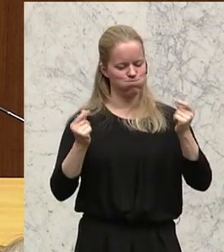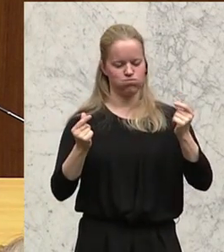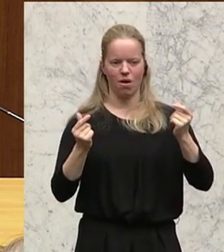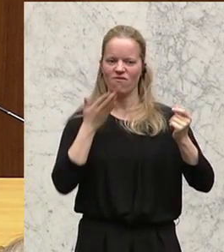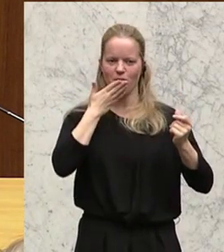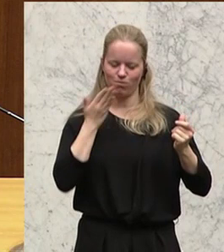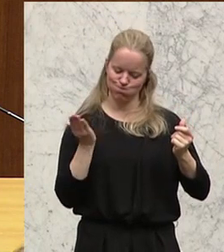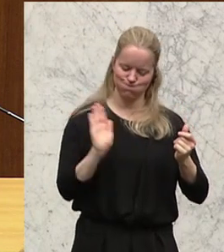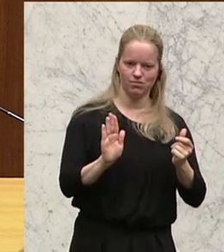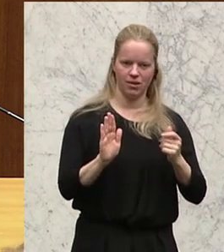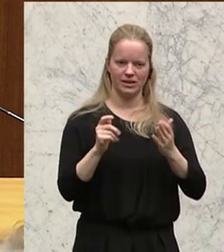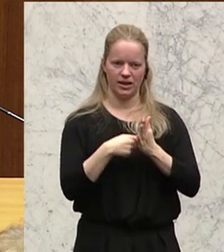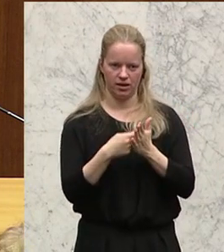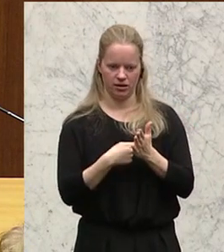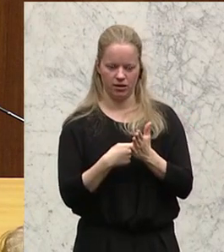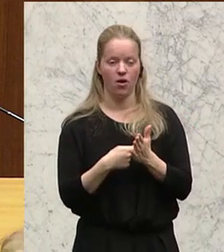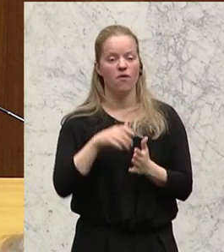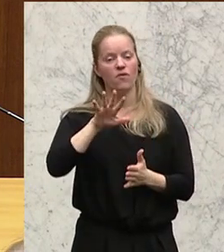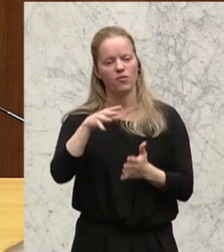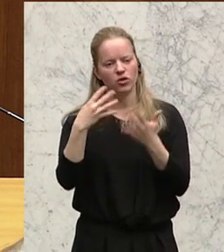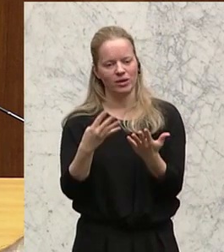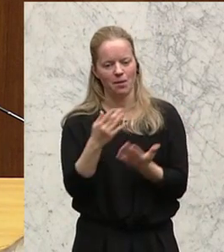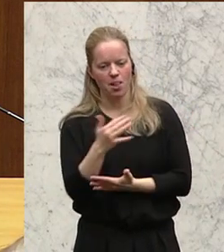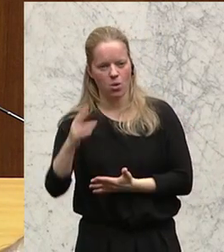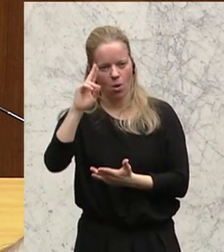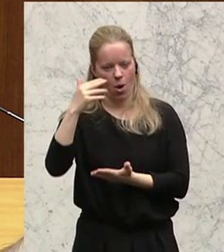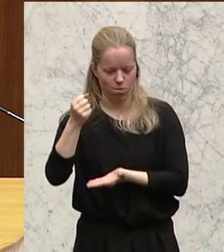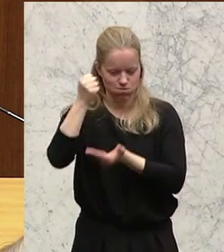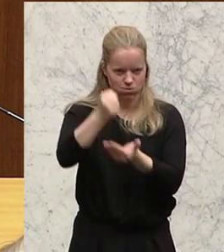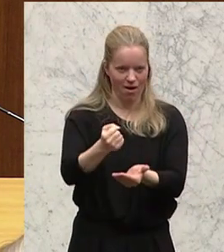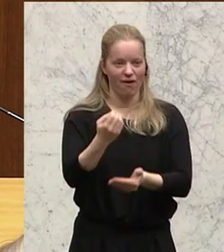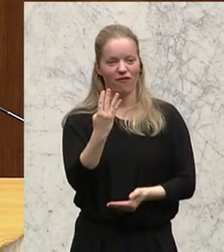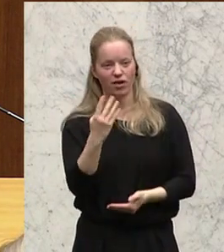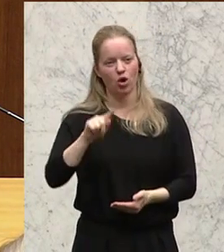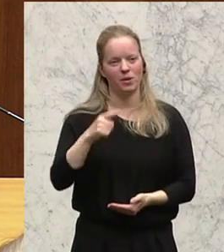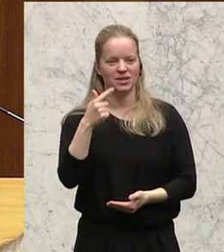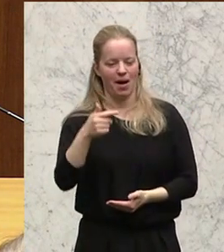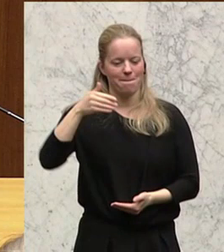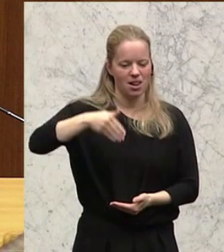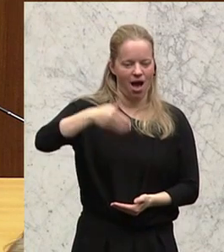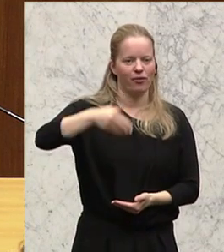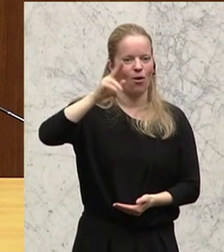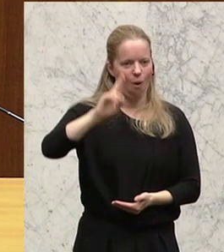Fördervolumen von rund 590 Millionen Euro wurden Investitionen von 4,2 Milliarden Euro ausgelöst.